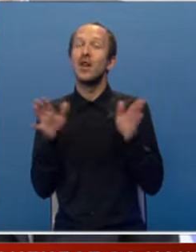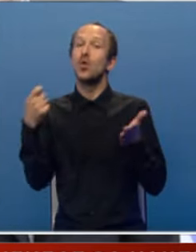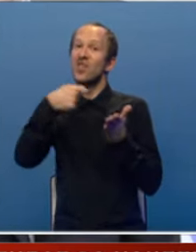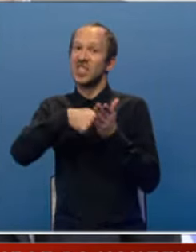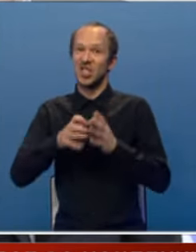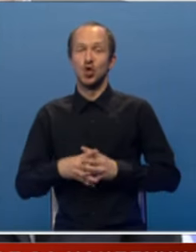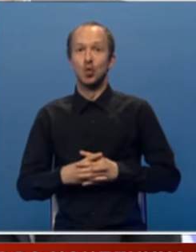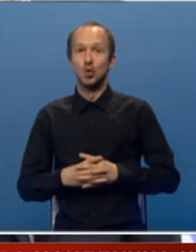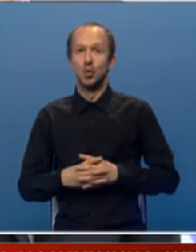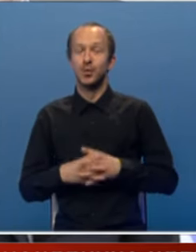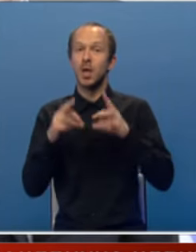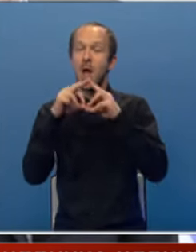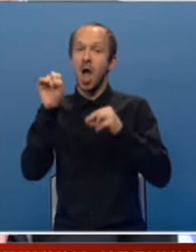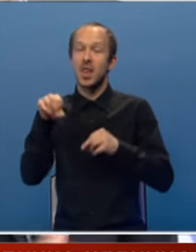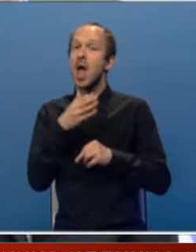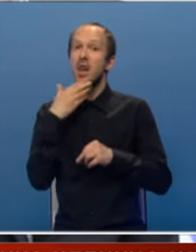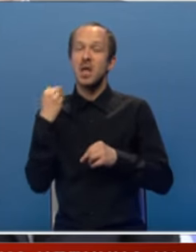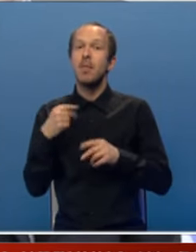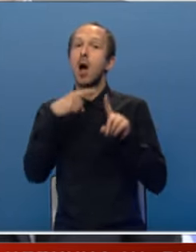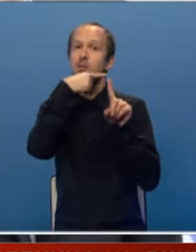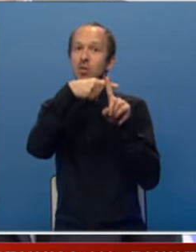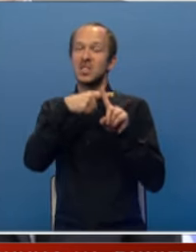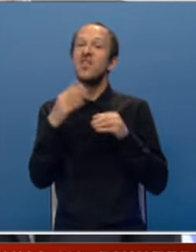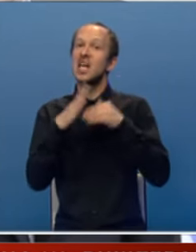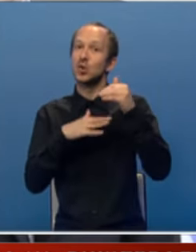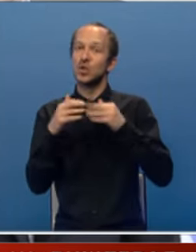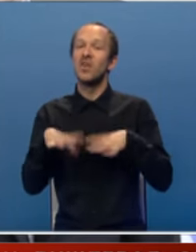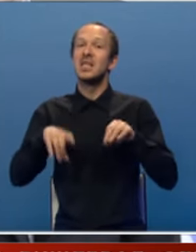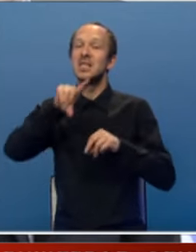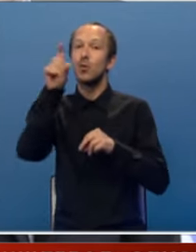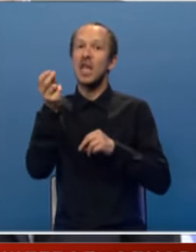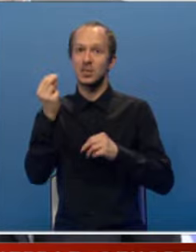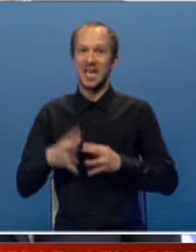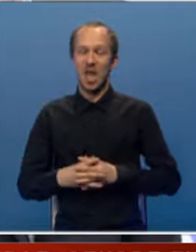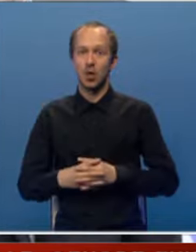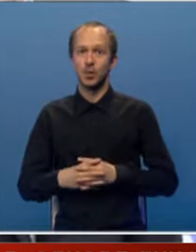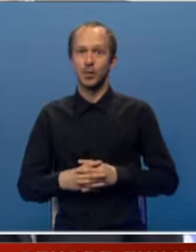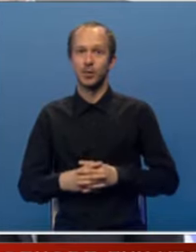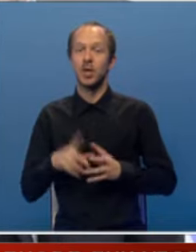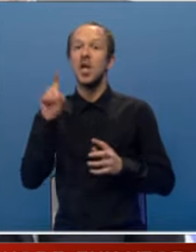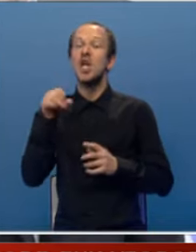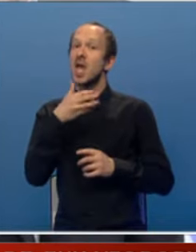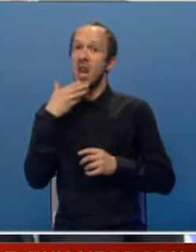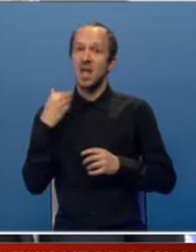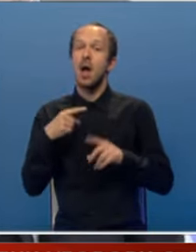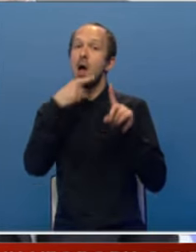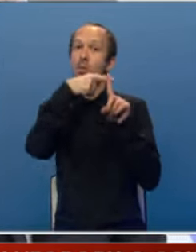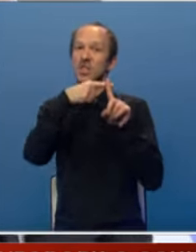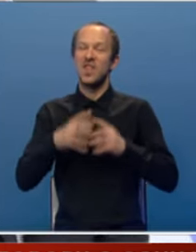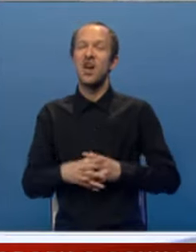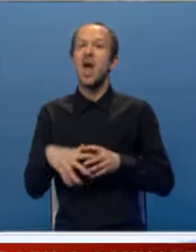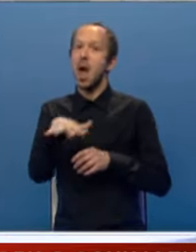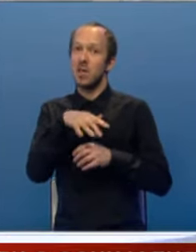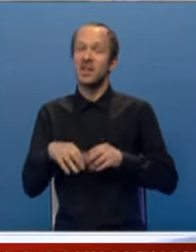investiciju, a da nema pozitivna iskustva iz Republike Srpske i da nema pozitivan